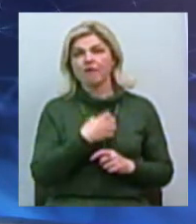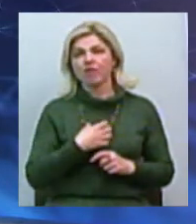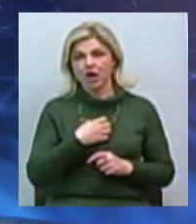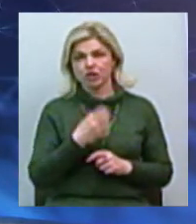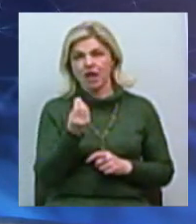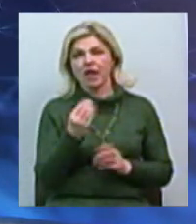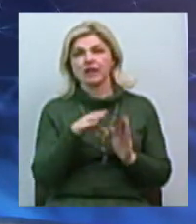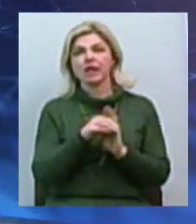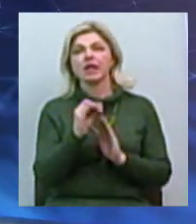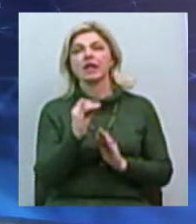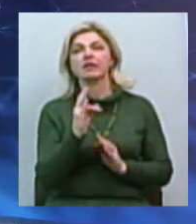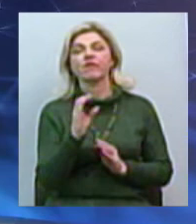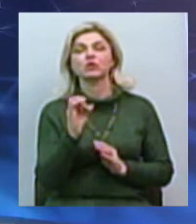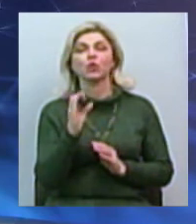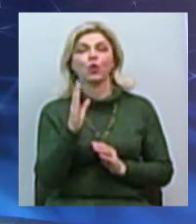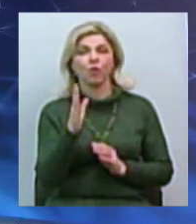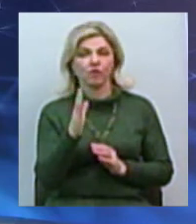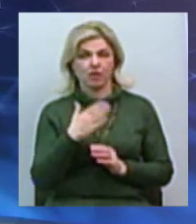держави. Можемо послухати ще раз, будь ласка.